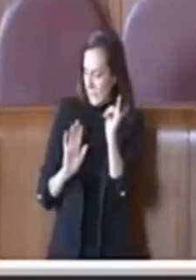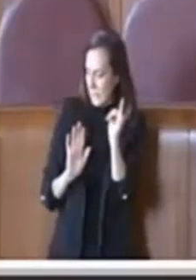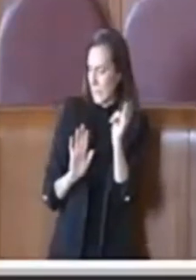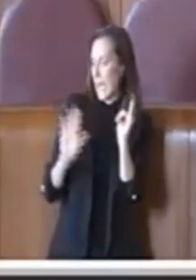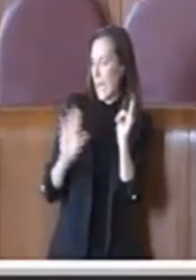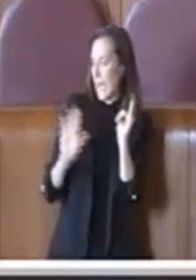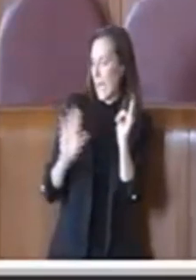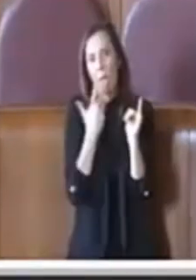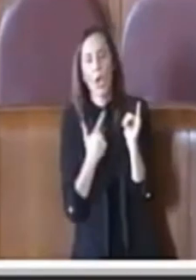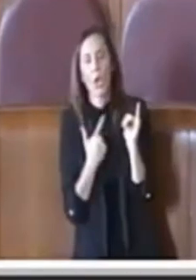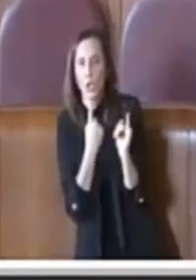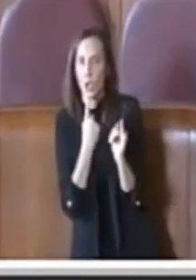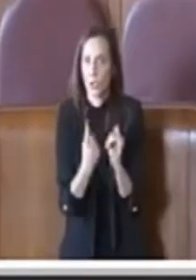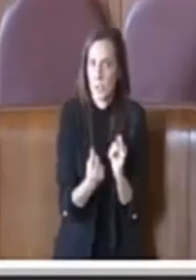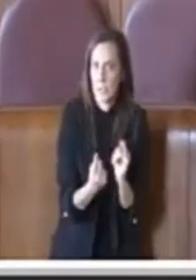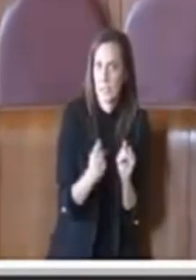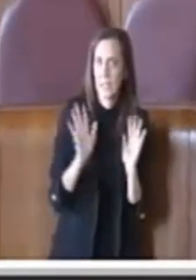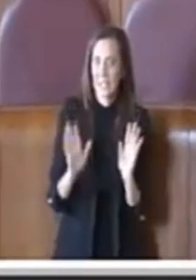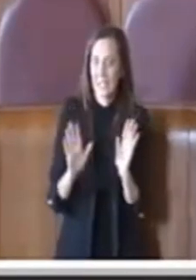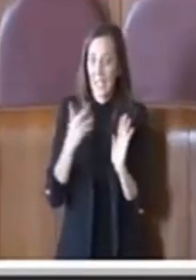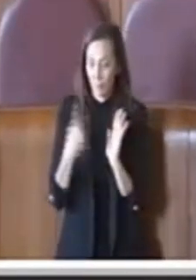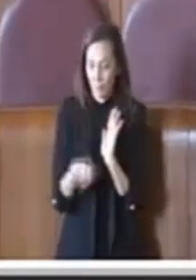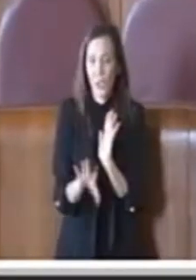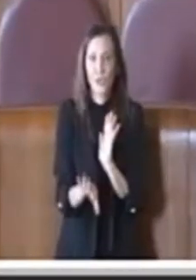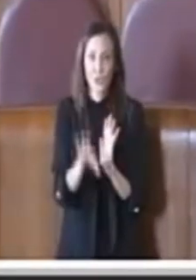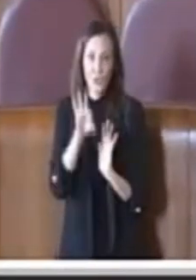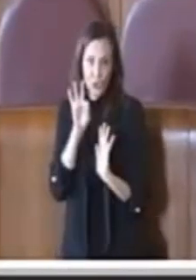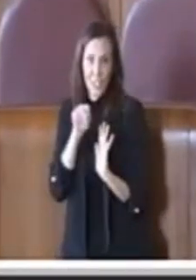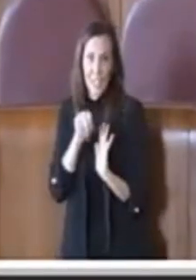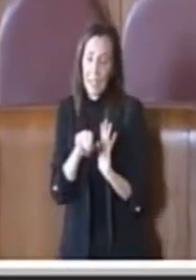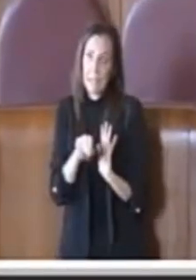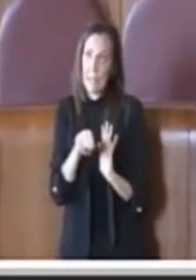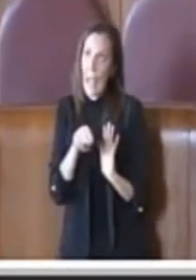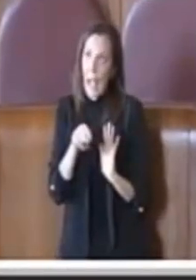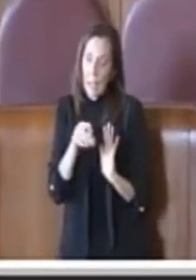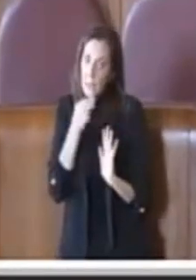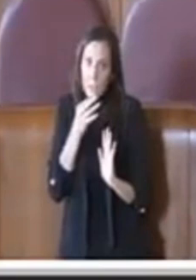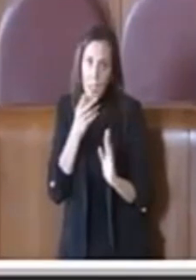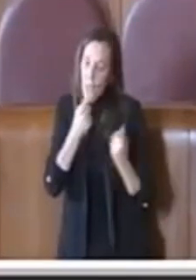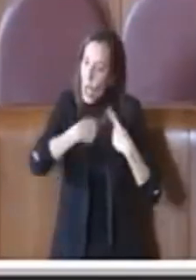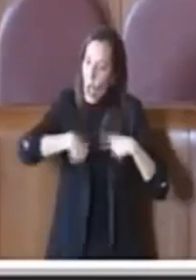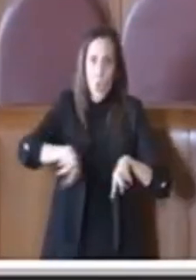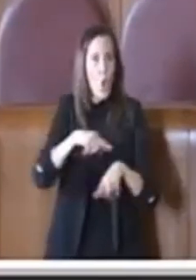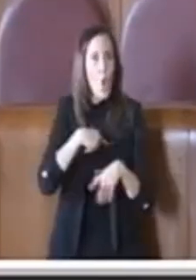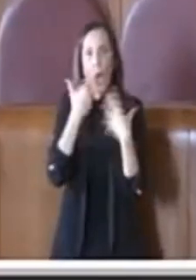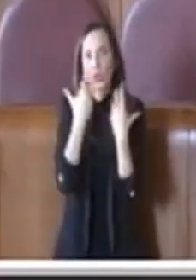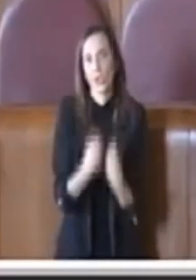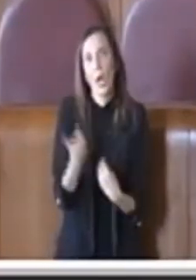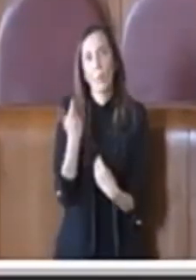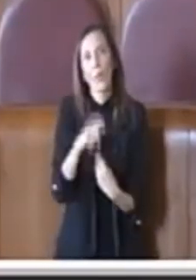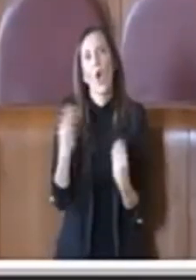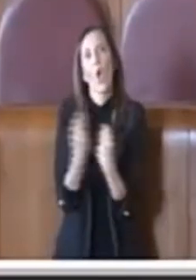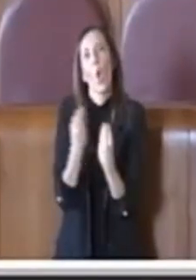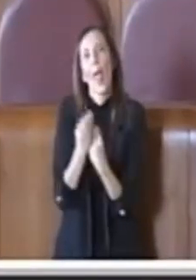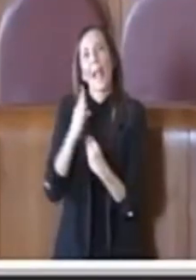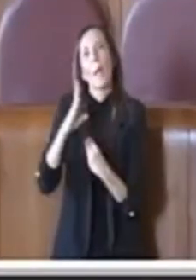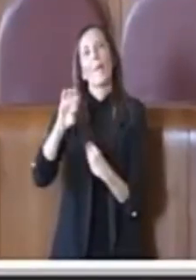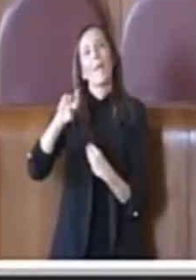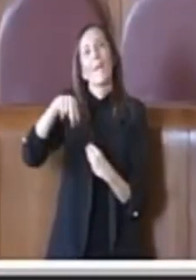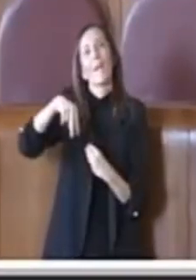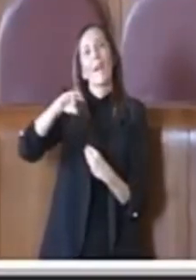Per dire chiaramente che noi questo indirizzo lo sposiamo, nel senso che con la collega Bernabèi e